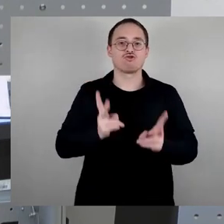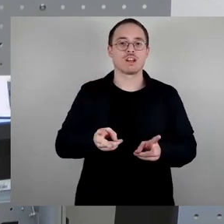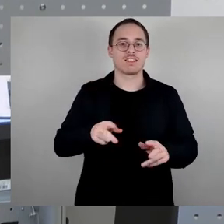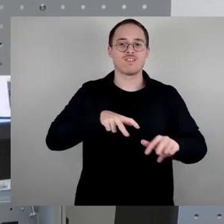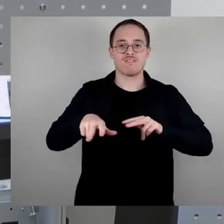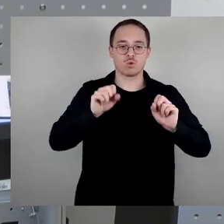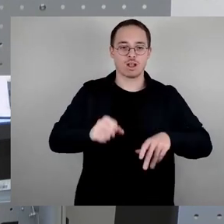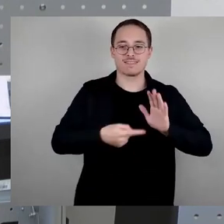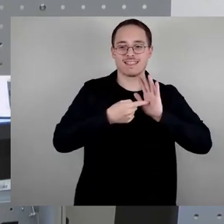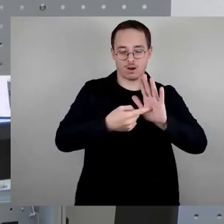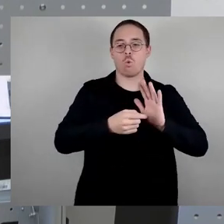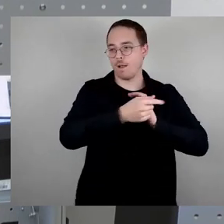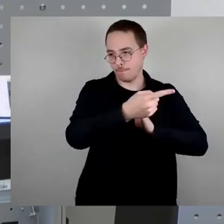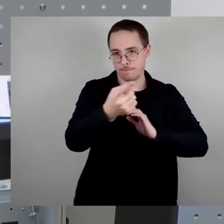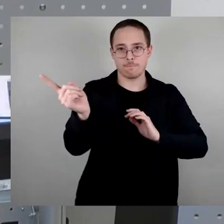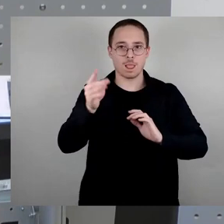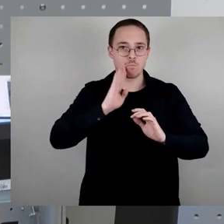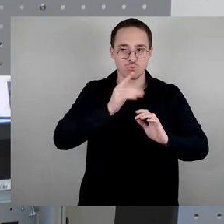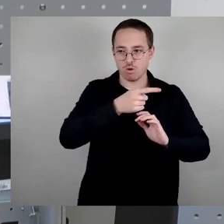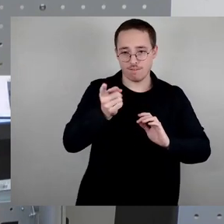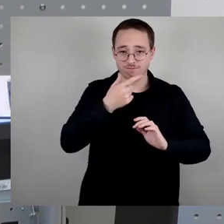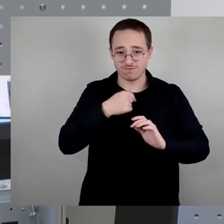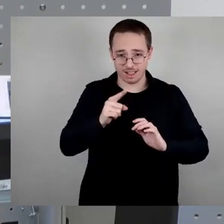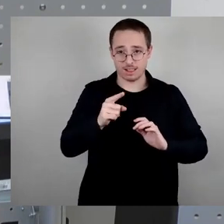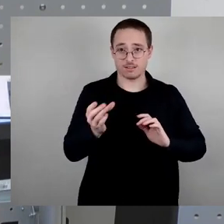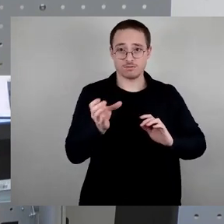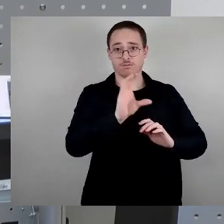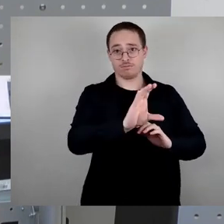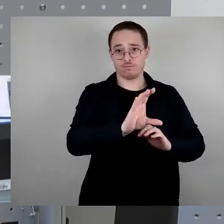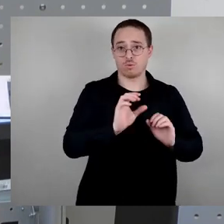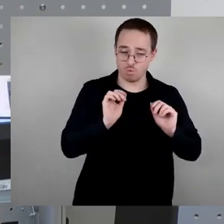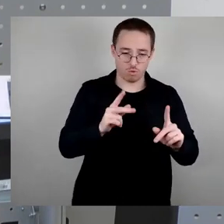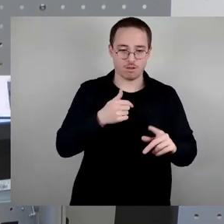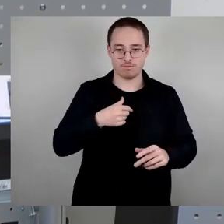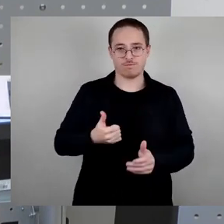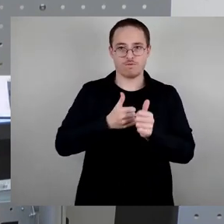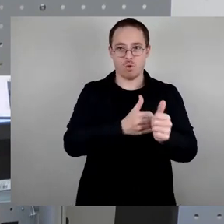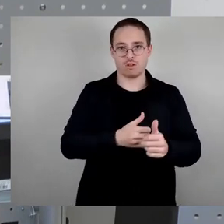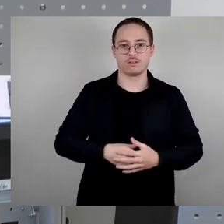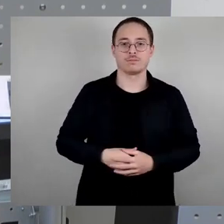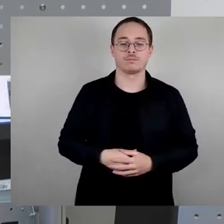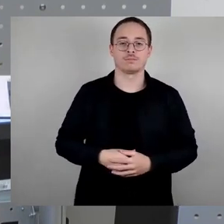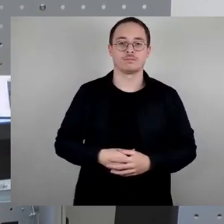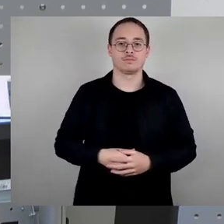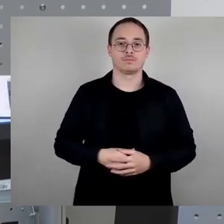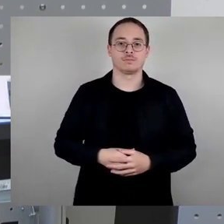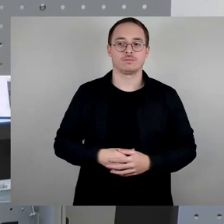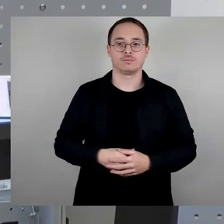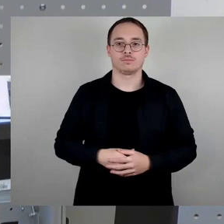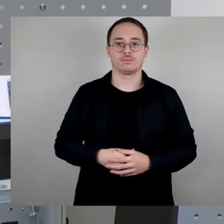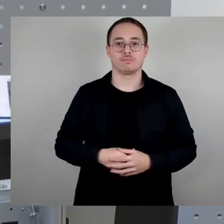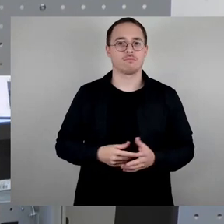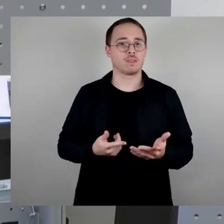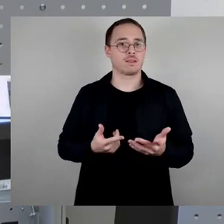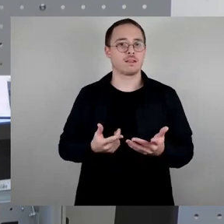Der Beschlusspunkt 2 des interfraktionellen Antrags ist Augenwischerei. Denn die Agenda des Beirats für Erinnerungskultur